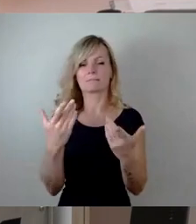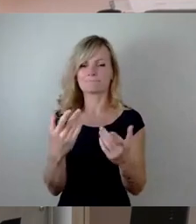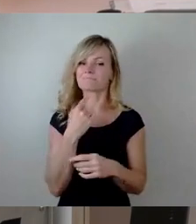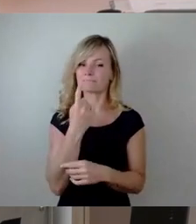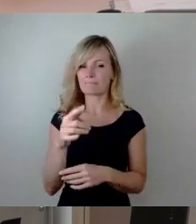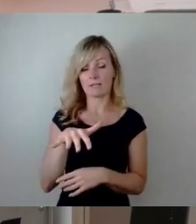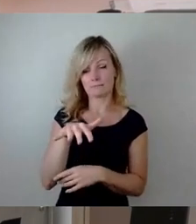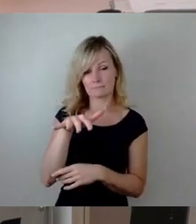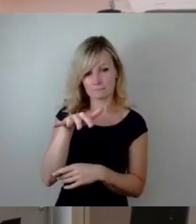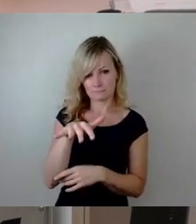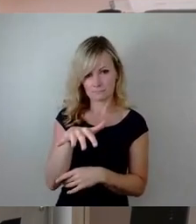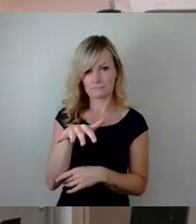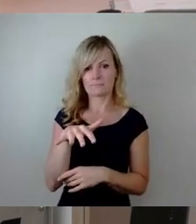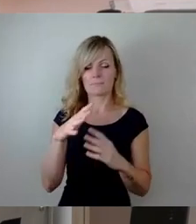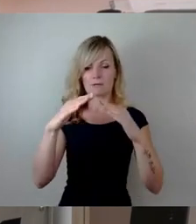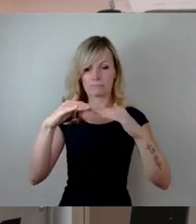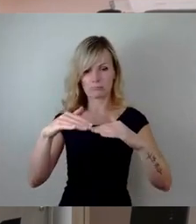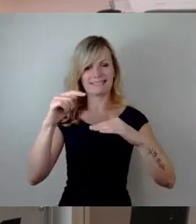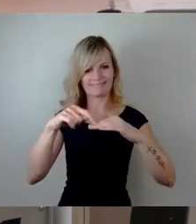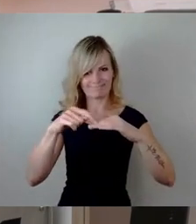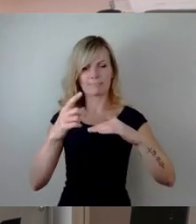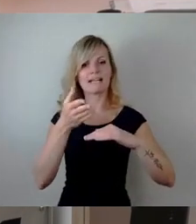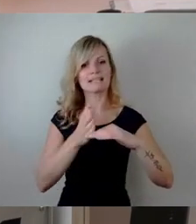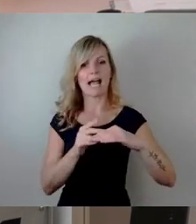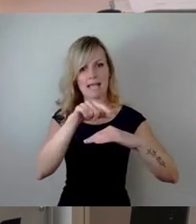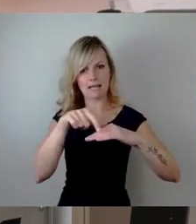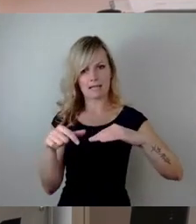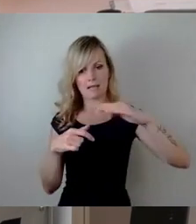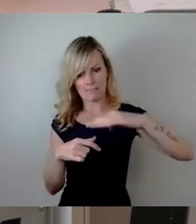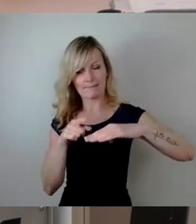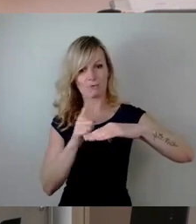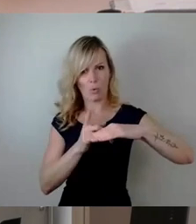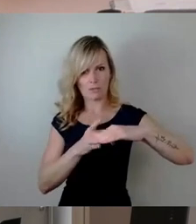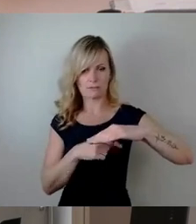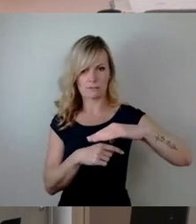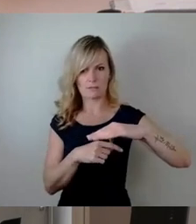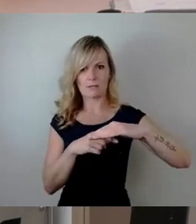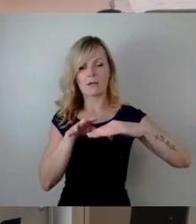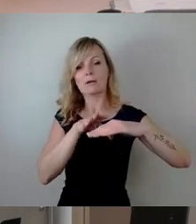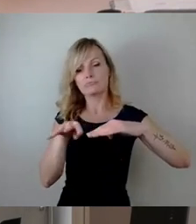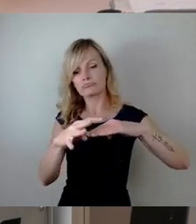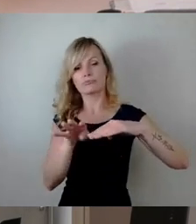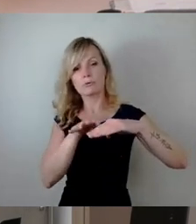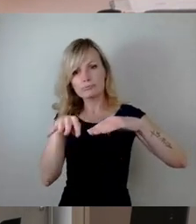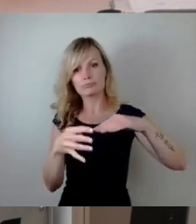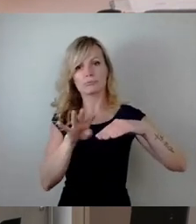was, also das Teil der Brücke, was in der Elbe gerade an der Stelle liegt, wird umflossen werden und wird überflossen werden. Dadurch nehmen die